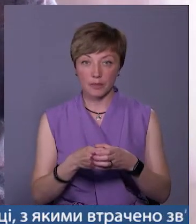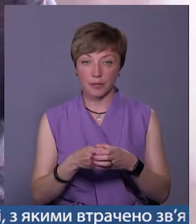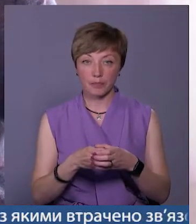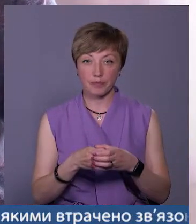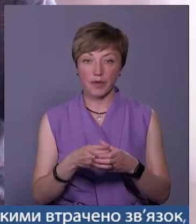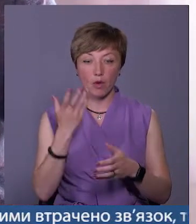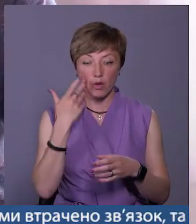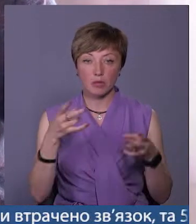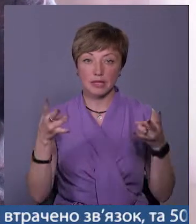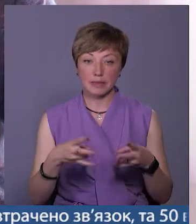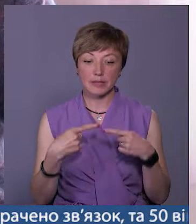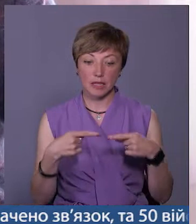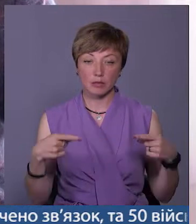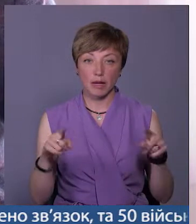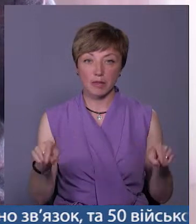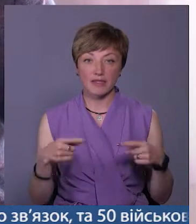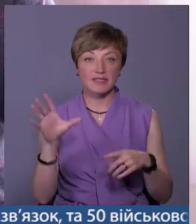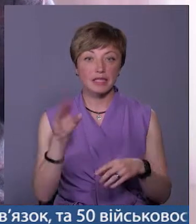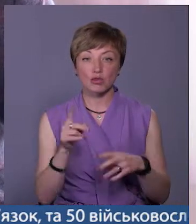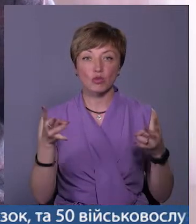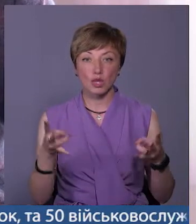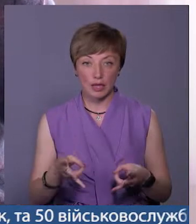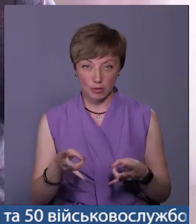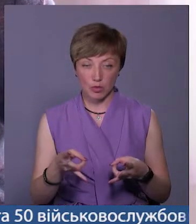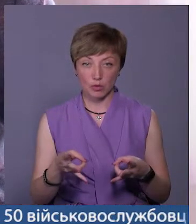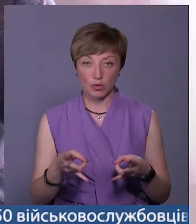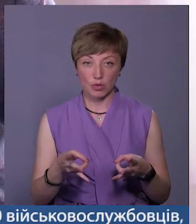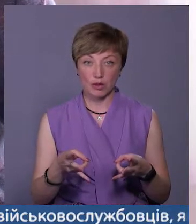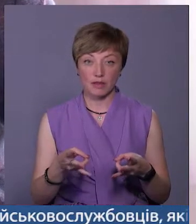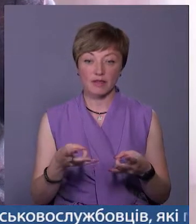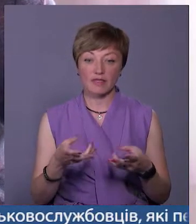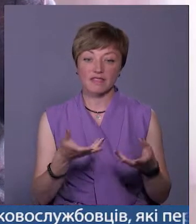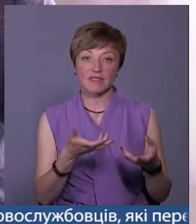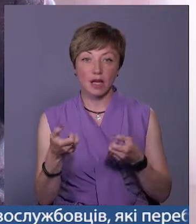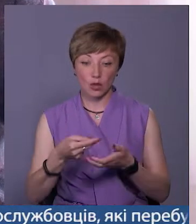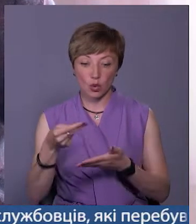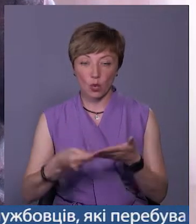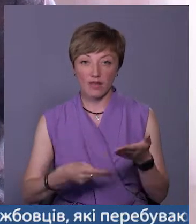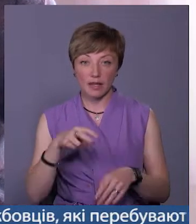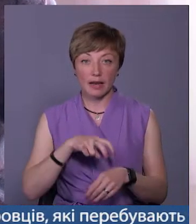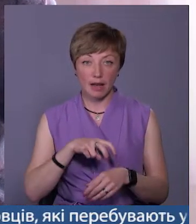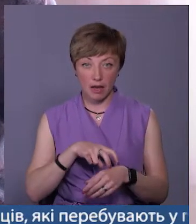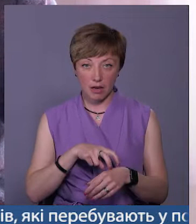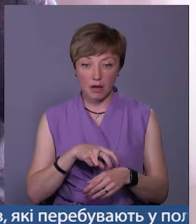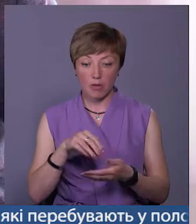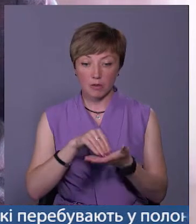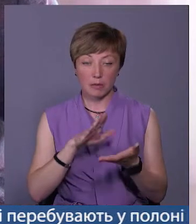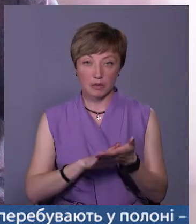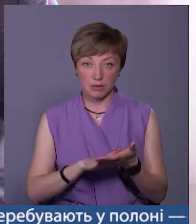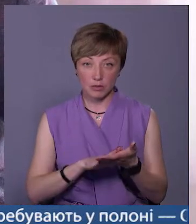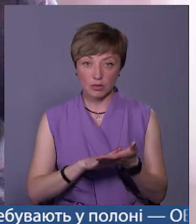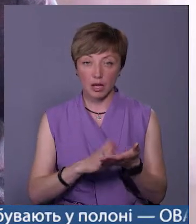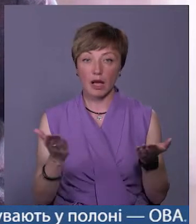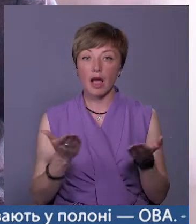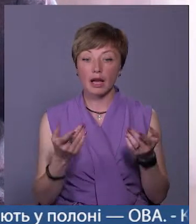При потребі засобів реабілітації все, що потрібно, взяти довідку від лікаря, де буде написано,